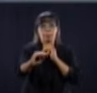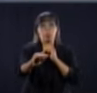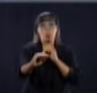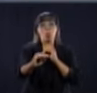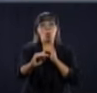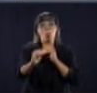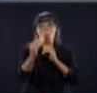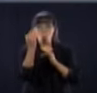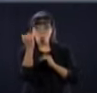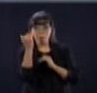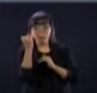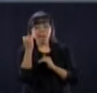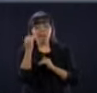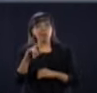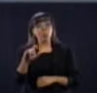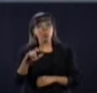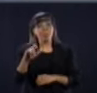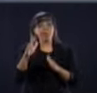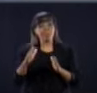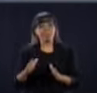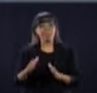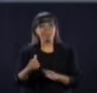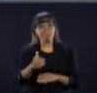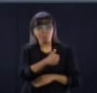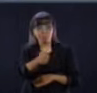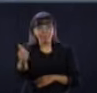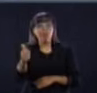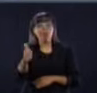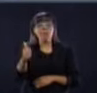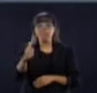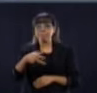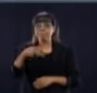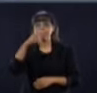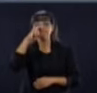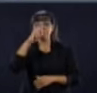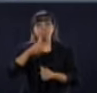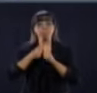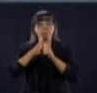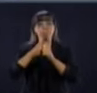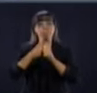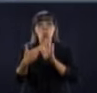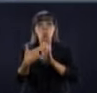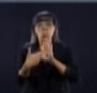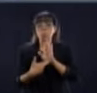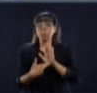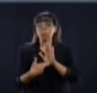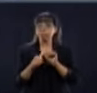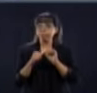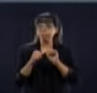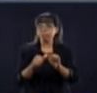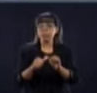exceptionnelle dont on a fait preuve au Québec depuis presque deux mois, la prudence remise de mise.